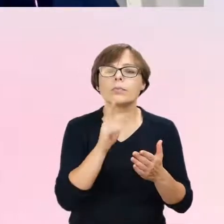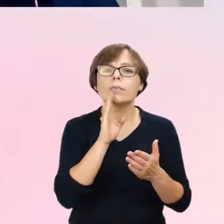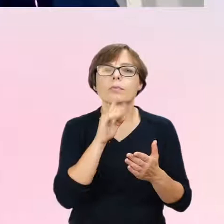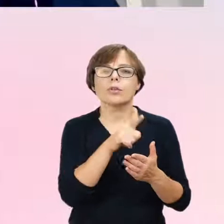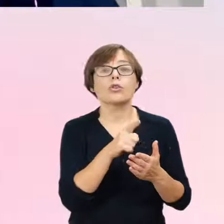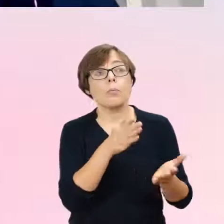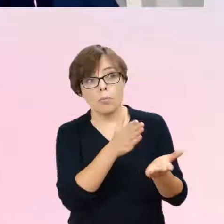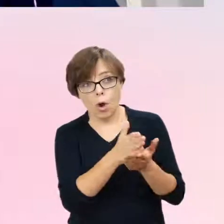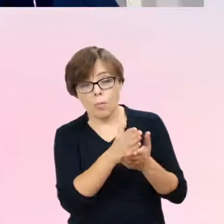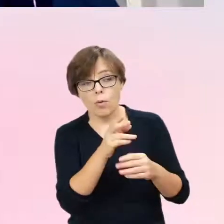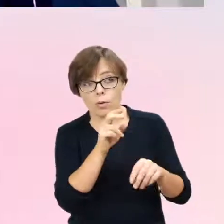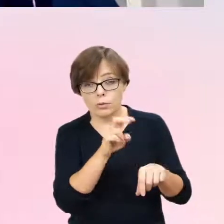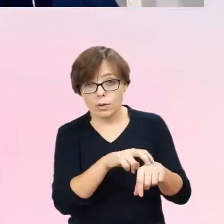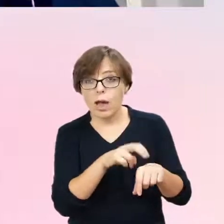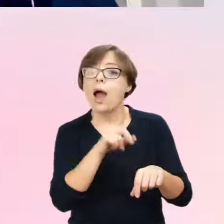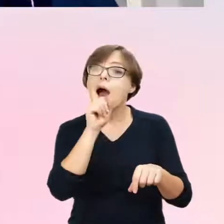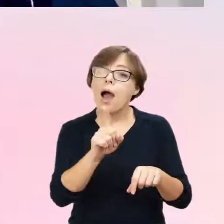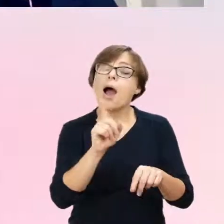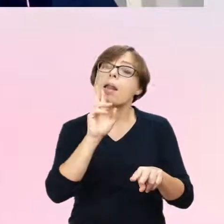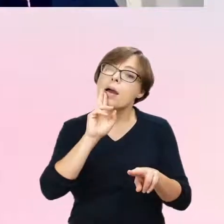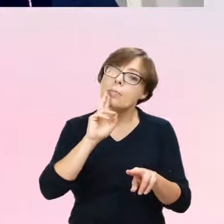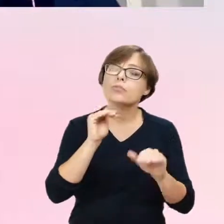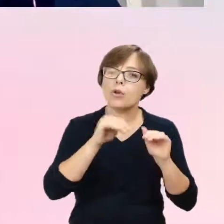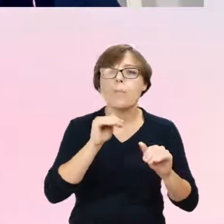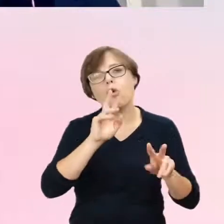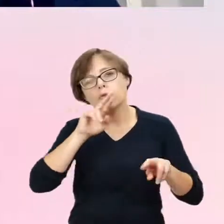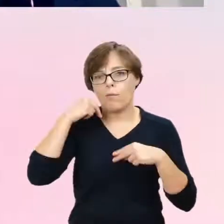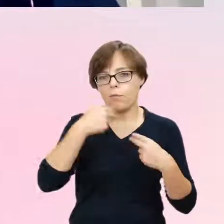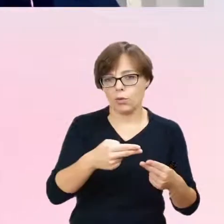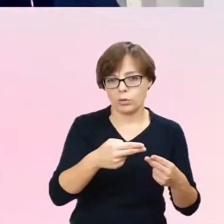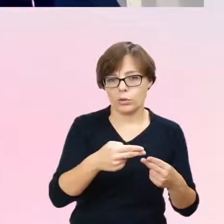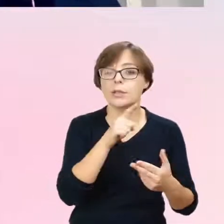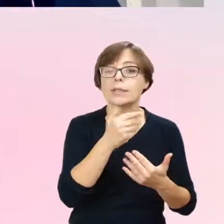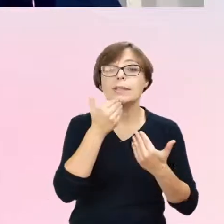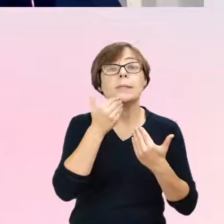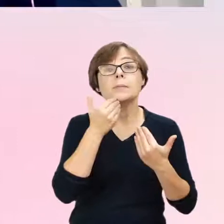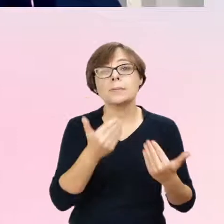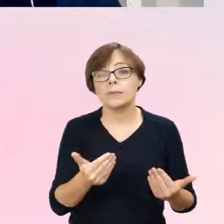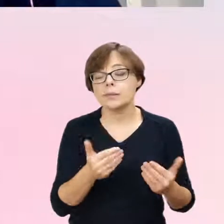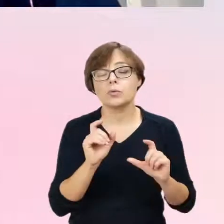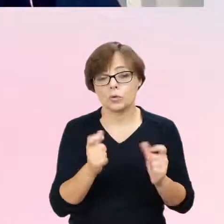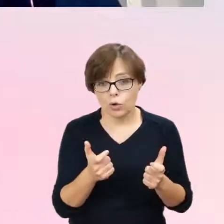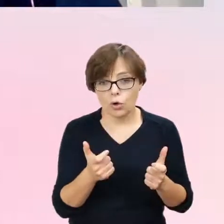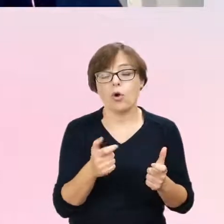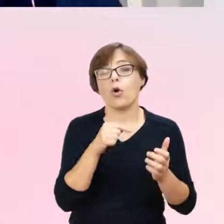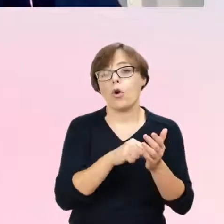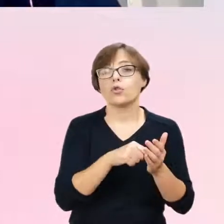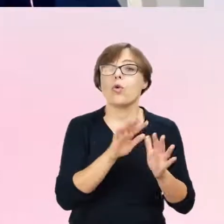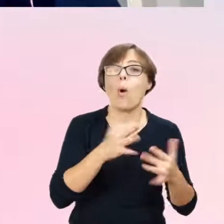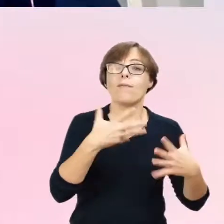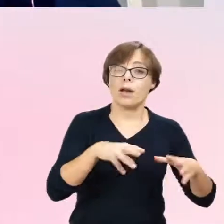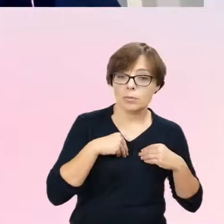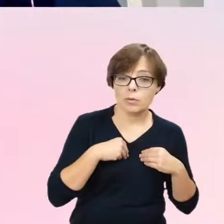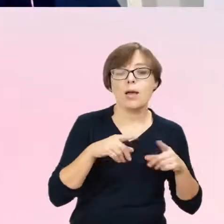pozwalają na wydłużenie czasu eksploracji dezaprobaty płci przez adolescenta i ułatwiają późniejszą tranzycję poprzez